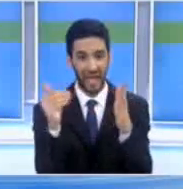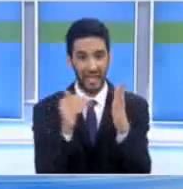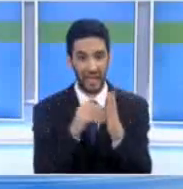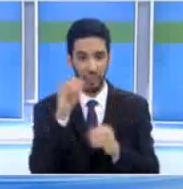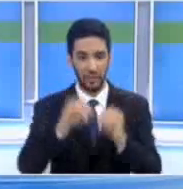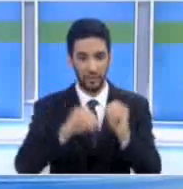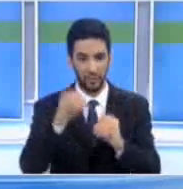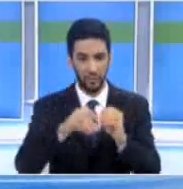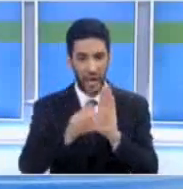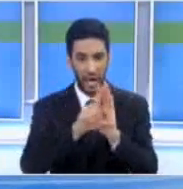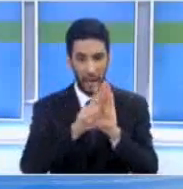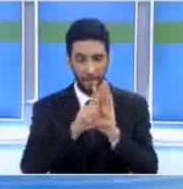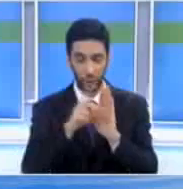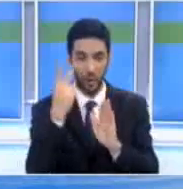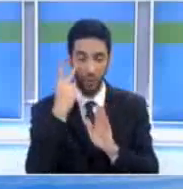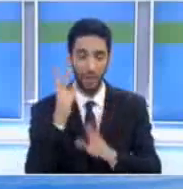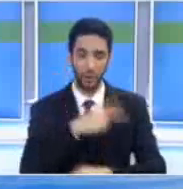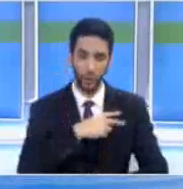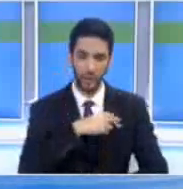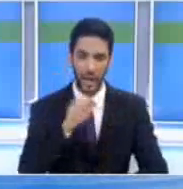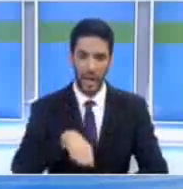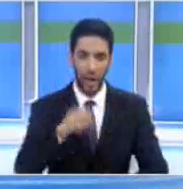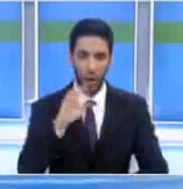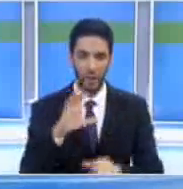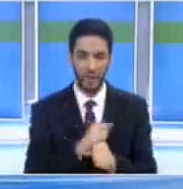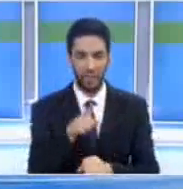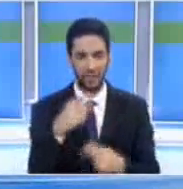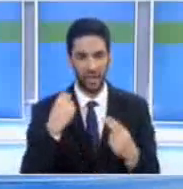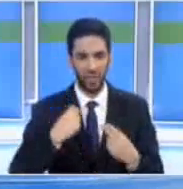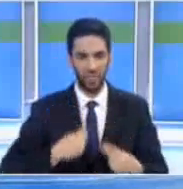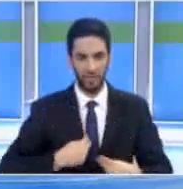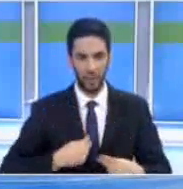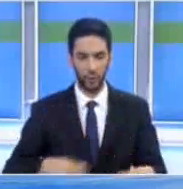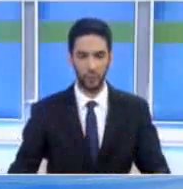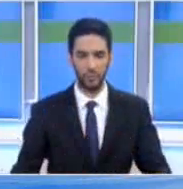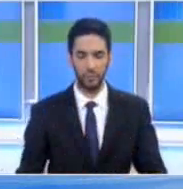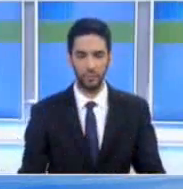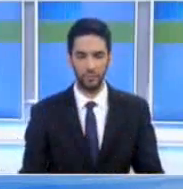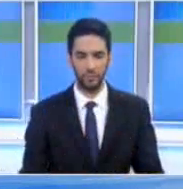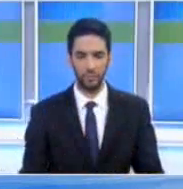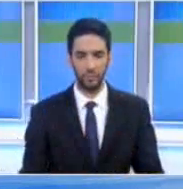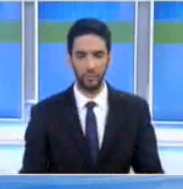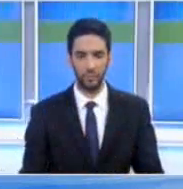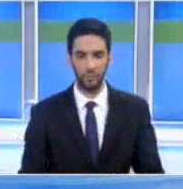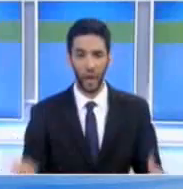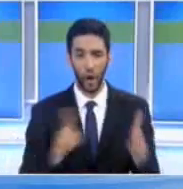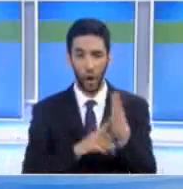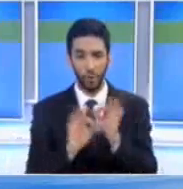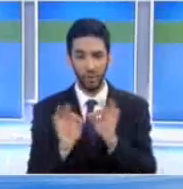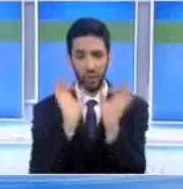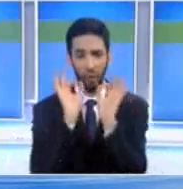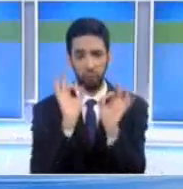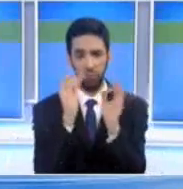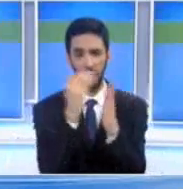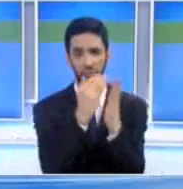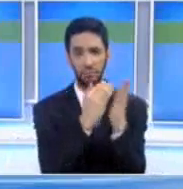οποίους κέρδισε ο κ. Νικολαίδης σωστά μετρήθηκαν ή όχι Υπάρχει μια διαδικασία η οποία προβλέπεται δυνάμει νόμου ο κ. Νικολαίδης